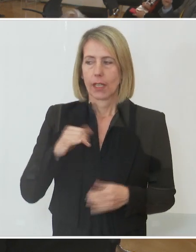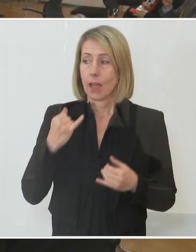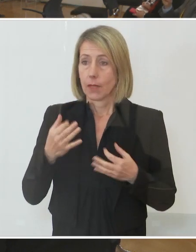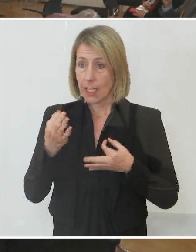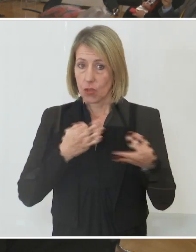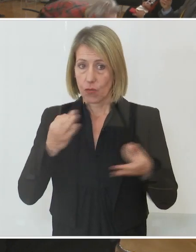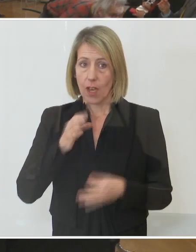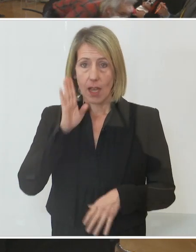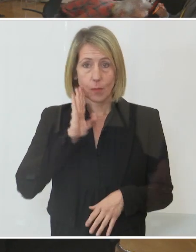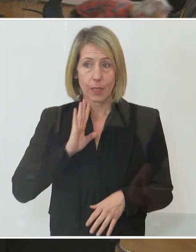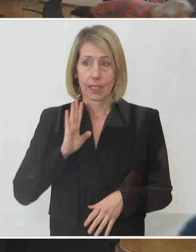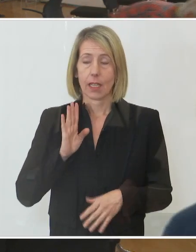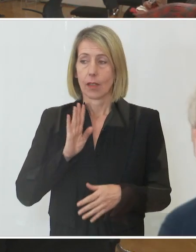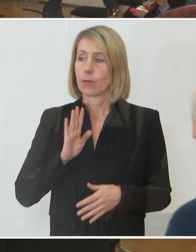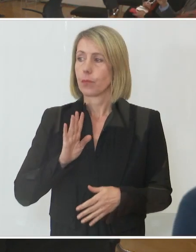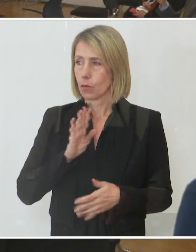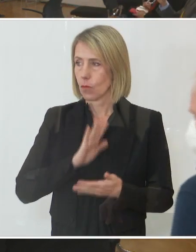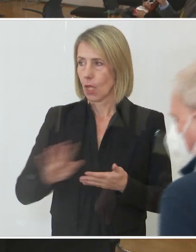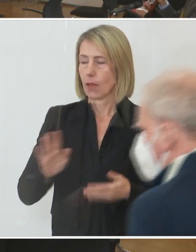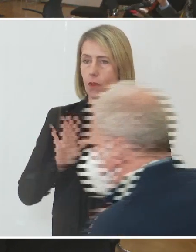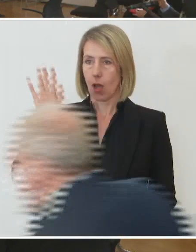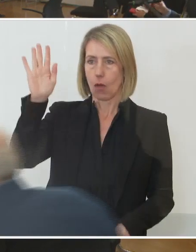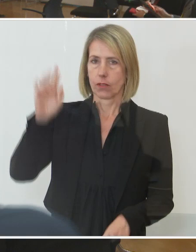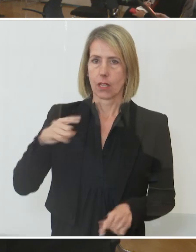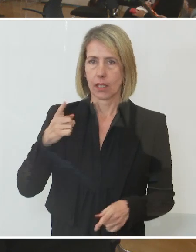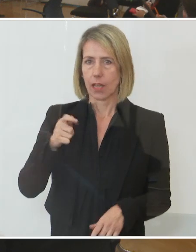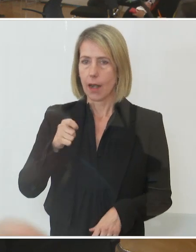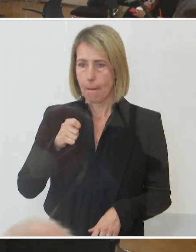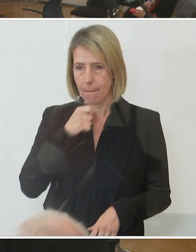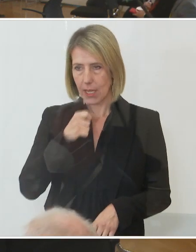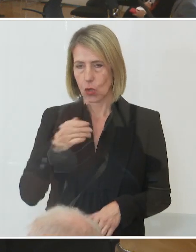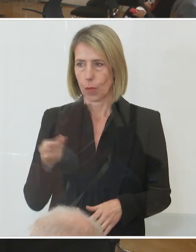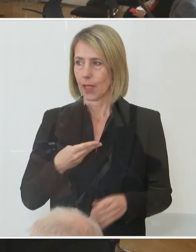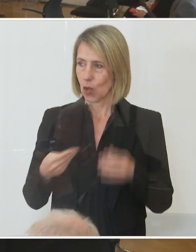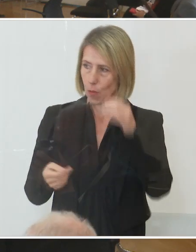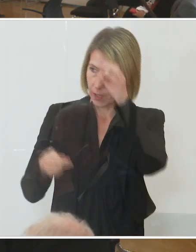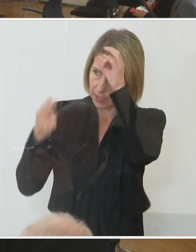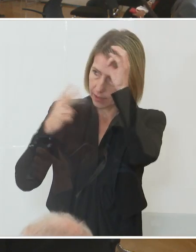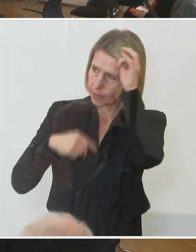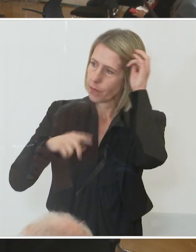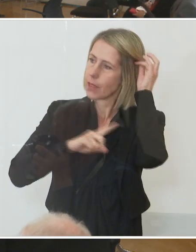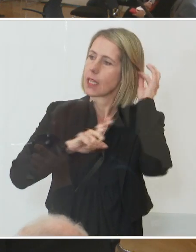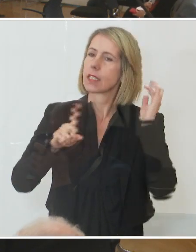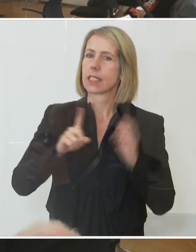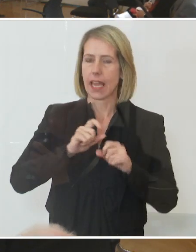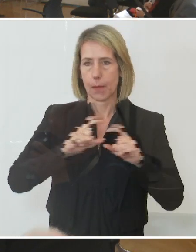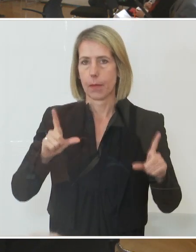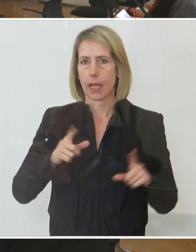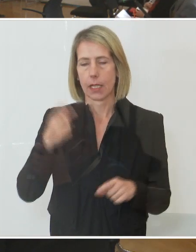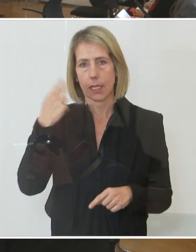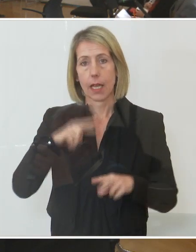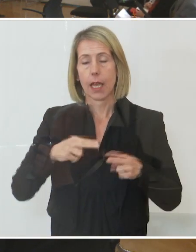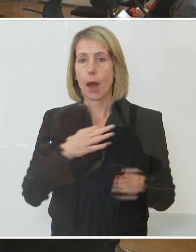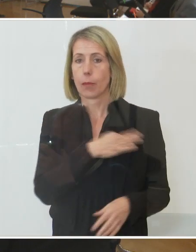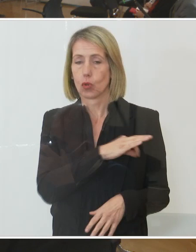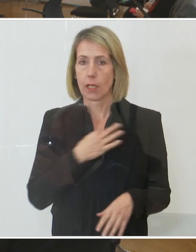Bitte melden Sie sich einfach. Sie bekommen dann ein Mikro und können Ihre Frage stellen. Bitte. Peter Unger, Zeit im Bild. Zwei Fragen an den Herrn Bundeskanzler.